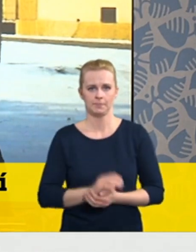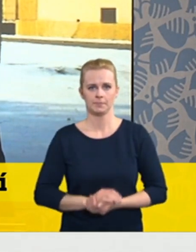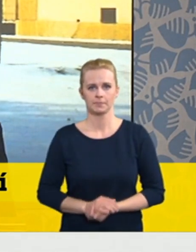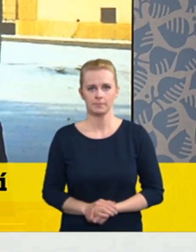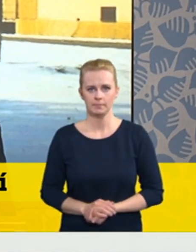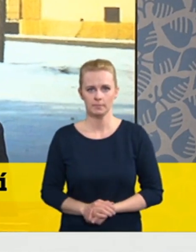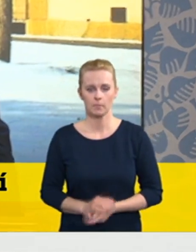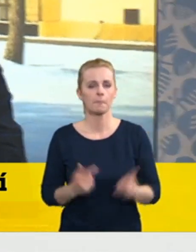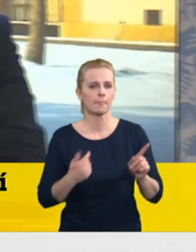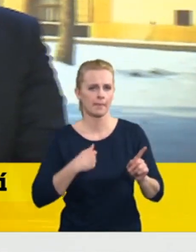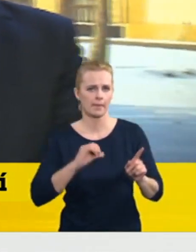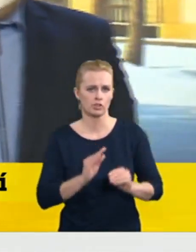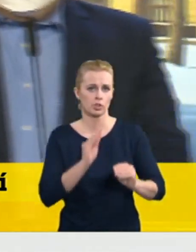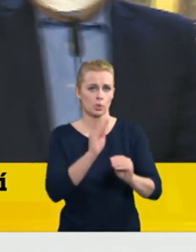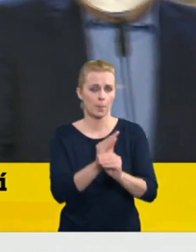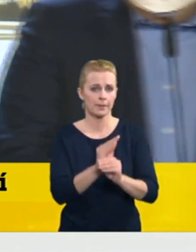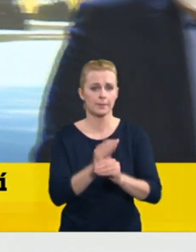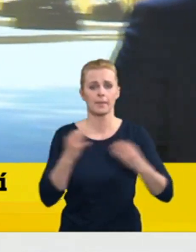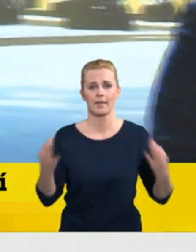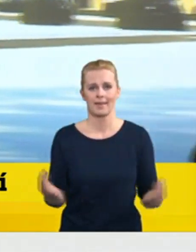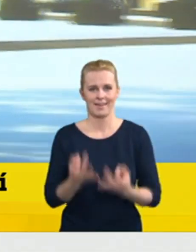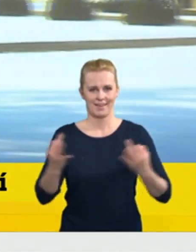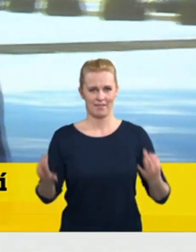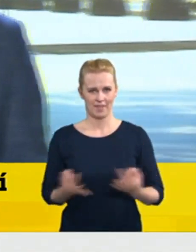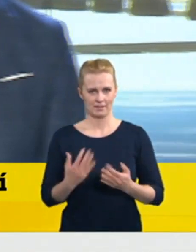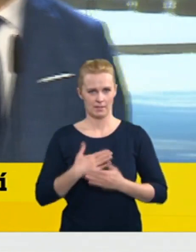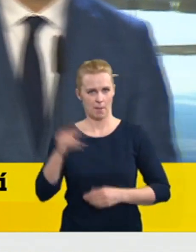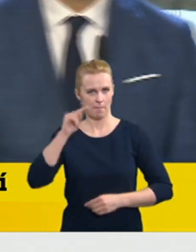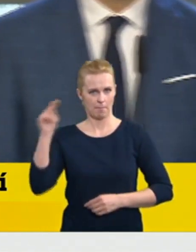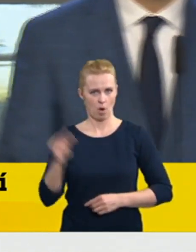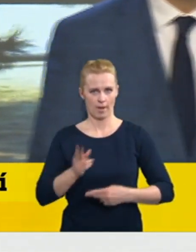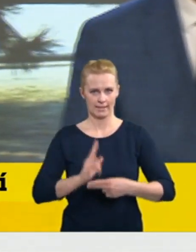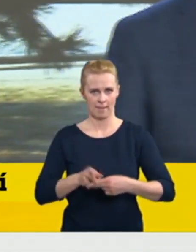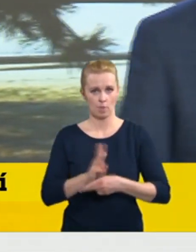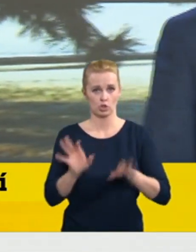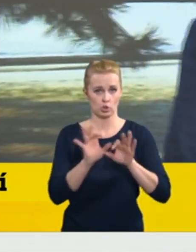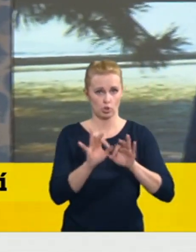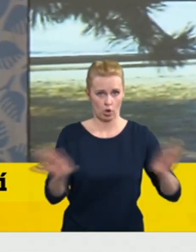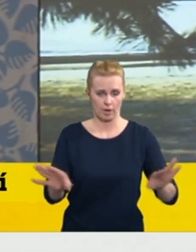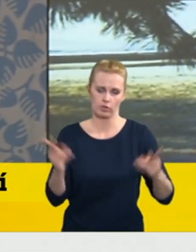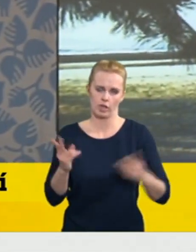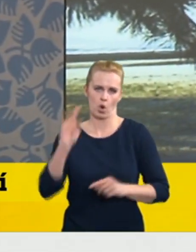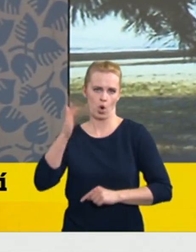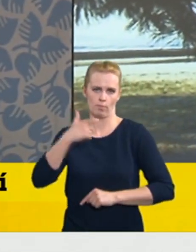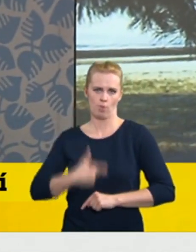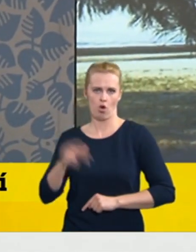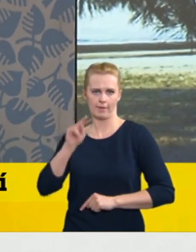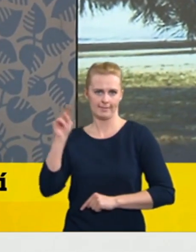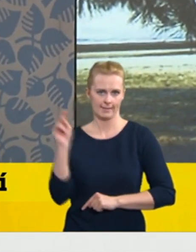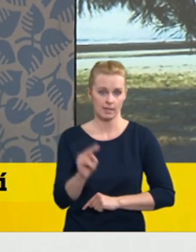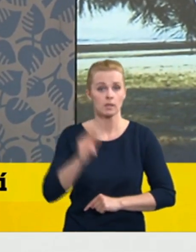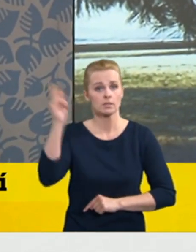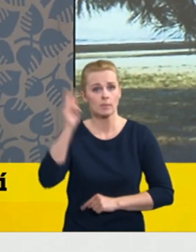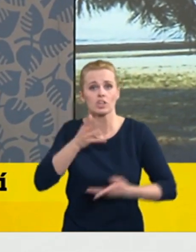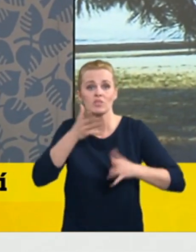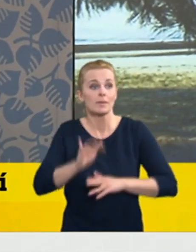krátce doplním, že z epidemického hlediska je samozřejmě žádoucí, aby lidé, kteří mohou zůstat doma kvůli své práci, kteří mohou